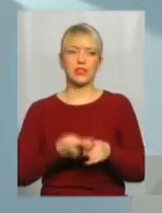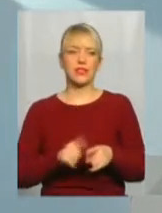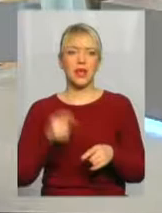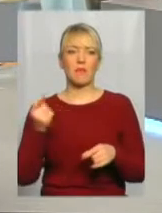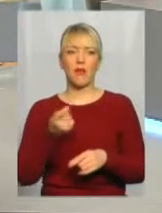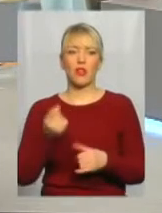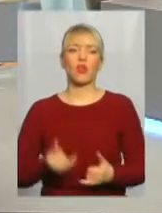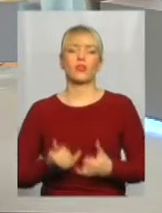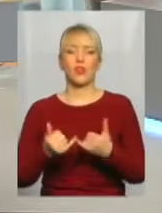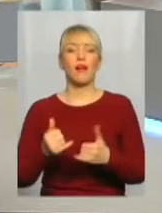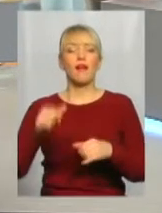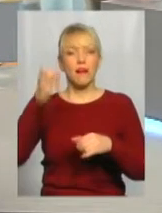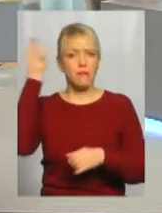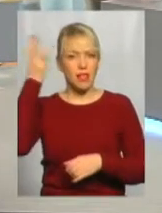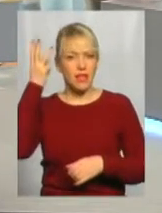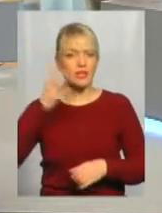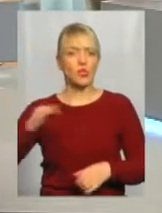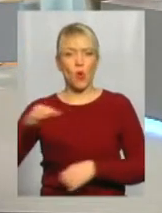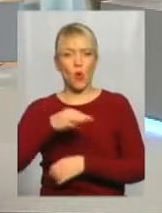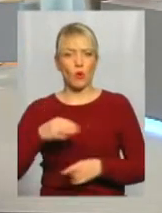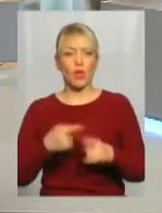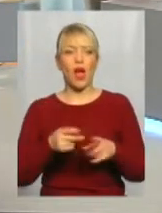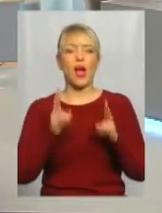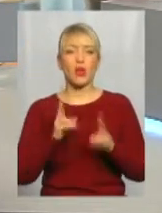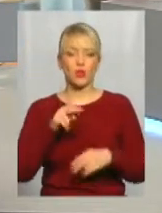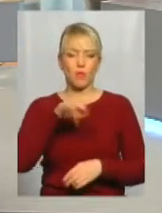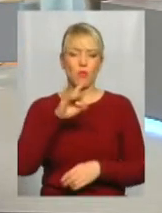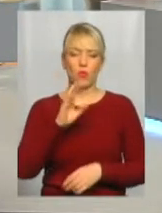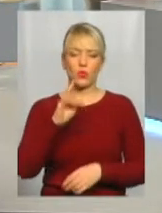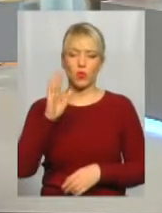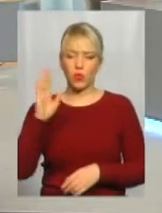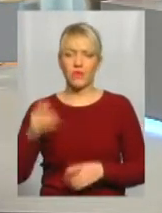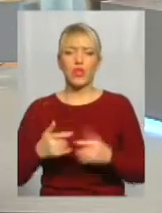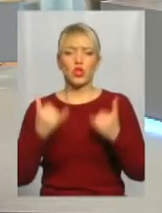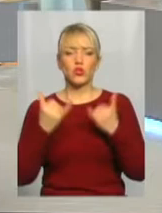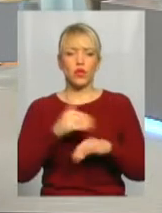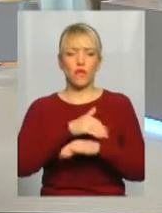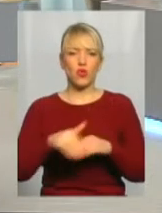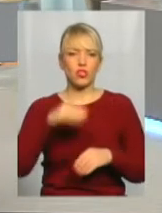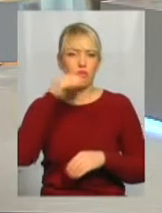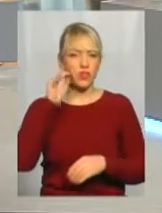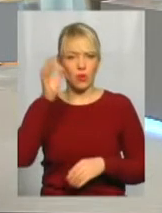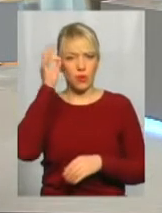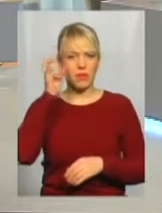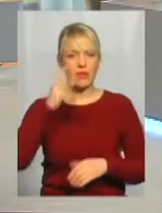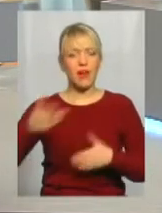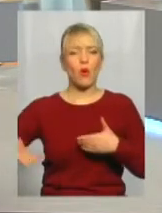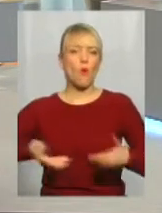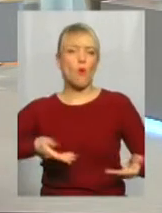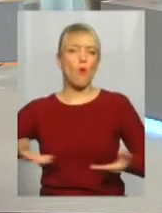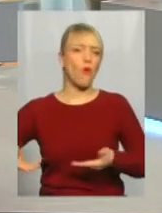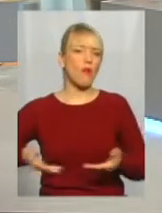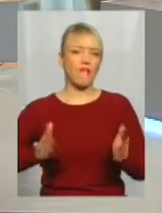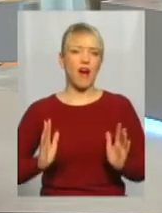Хмельницької області. А ті, хто жив у Проскурові, сучасну вулицю Шевченка ще пам'ятають, як бульвар Шевченка. І краєзнавець нам